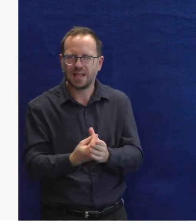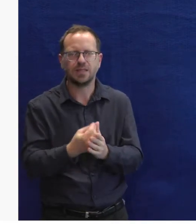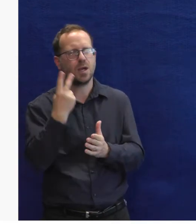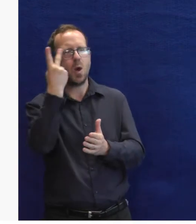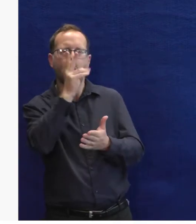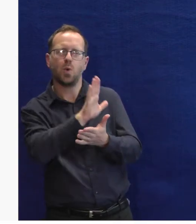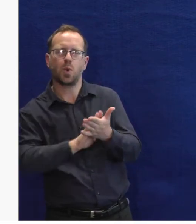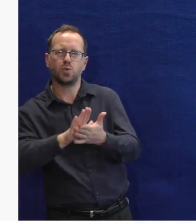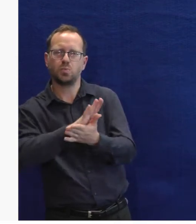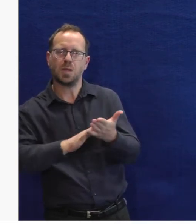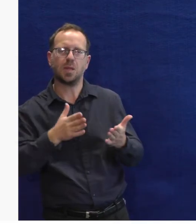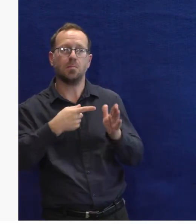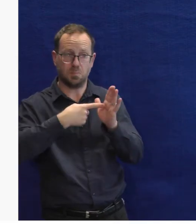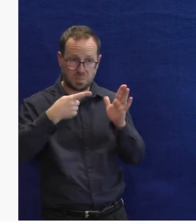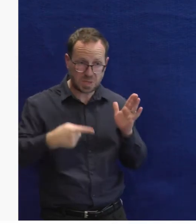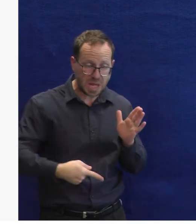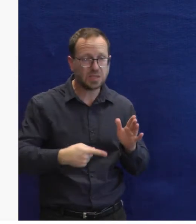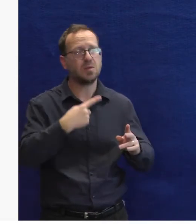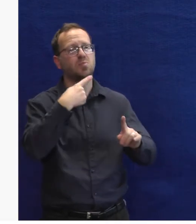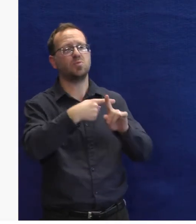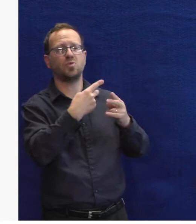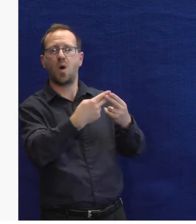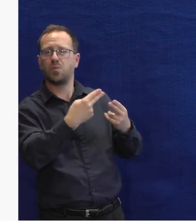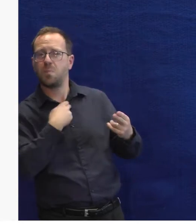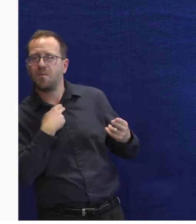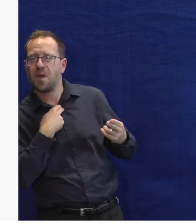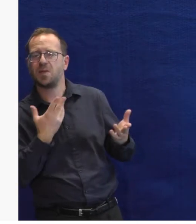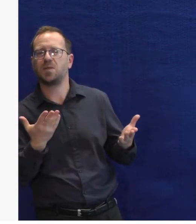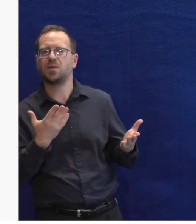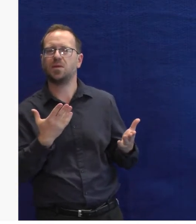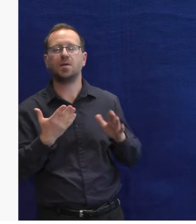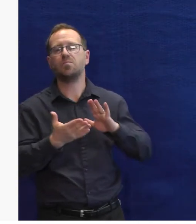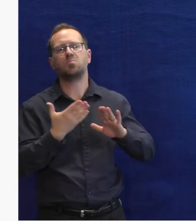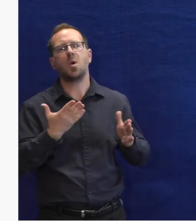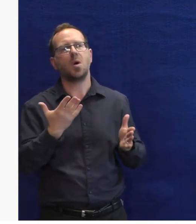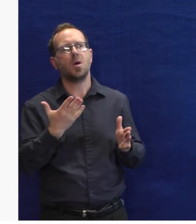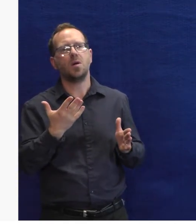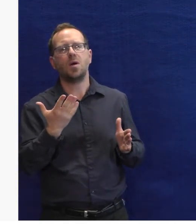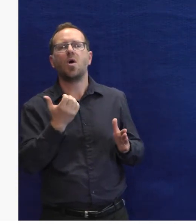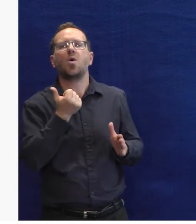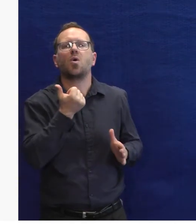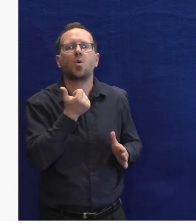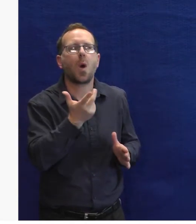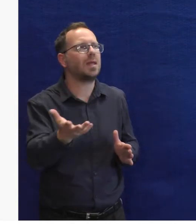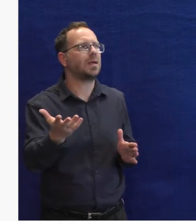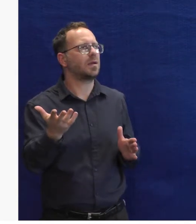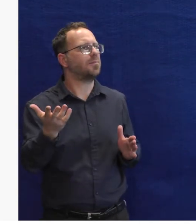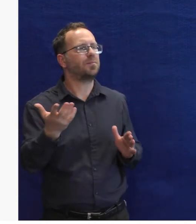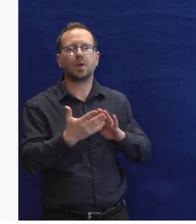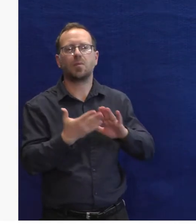vlastně tomu celému projevu. Ne jenom takhle konkrétnímu příkazu, ale třeba na té kalkulečce se jde i vyzkoušet